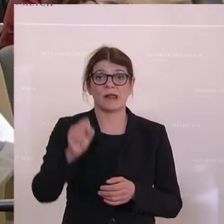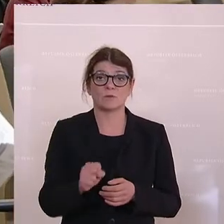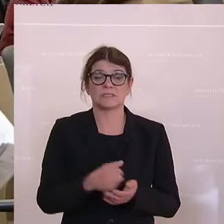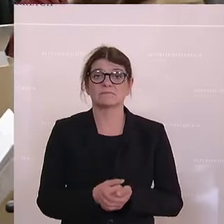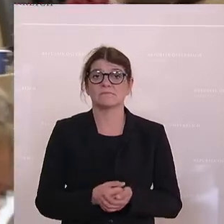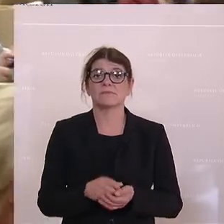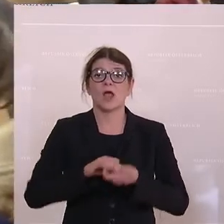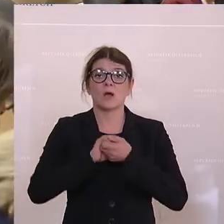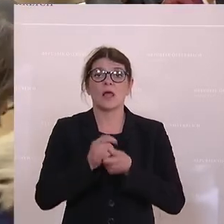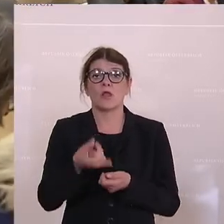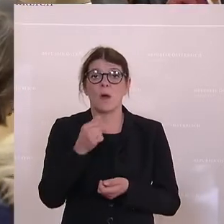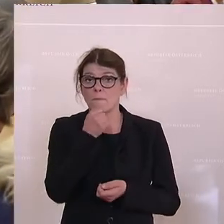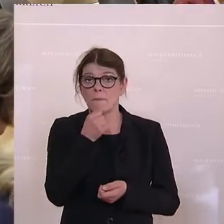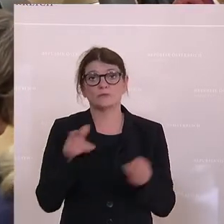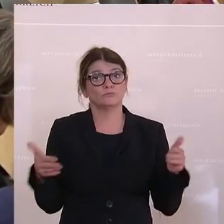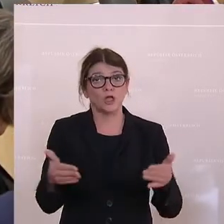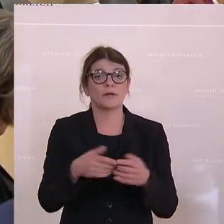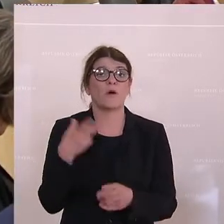eine Mängelliste, so der Abgeordnete Schroll.